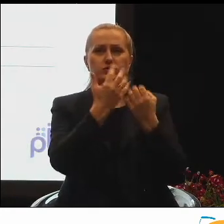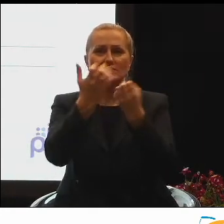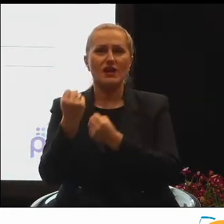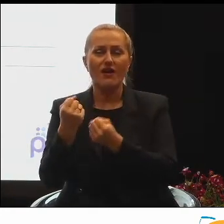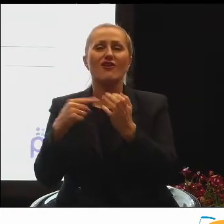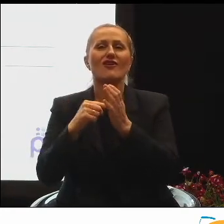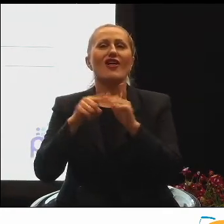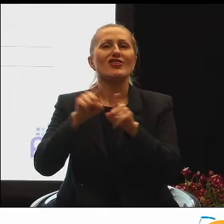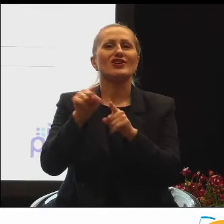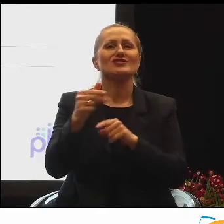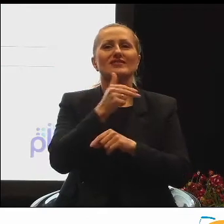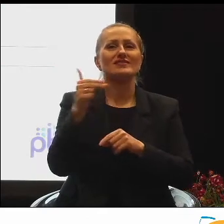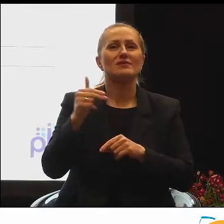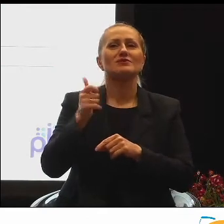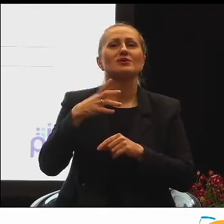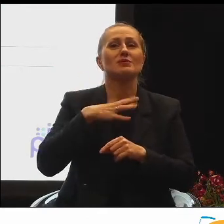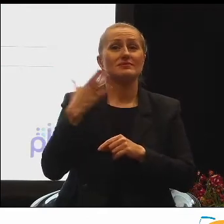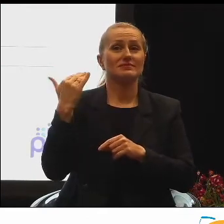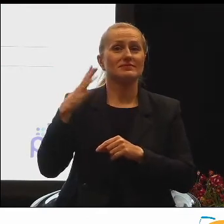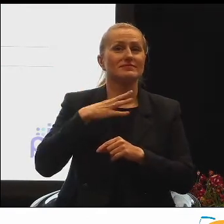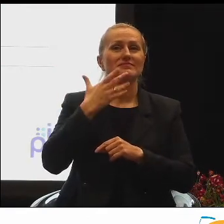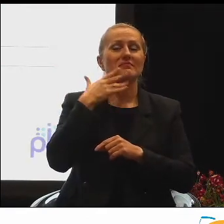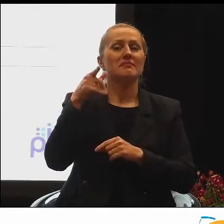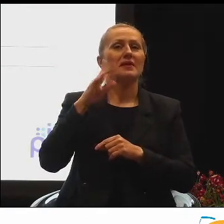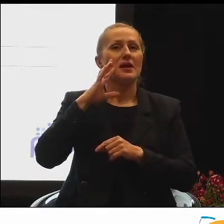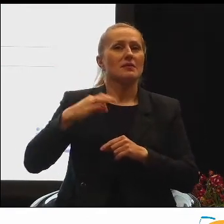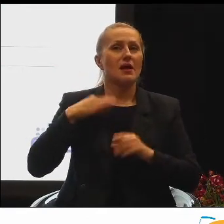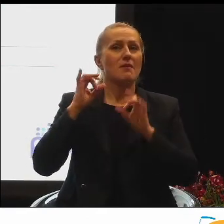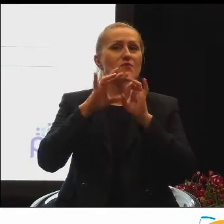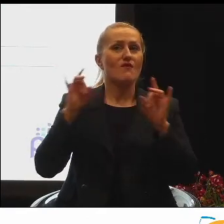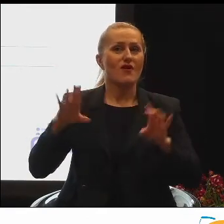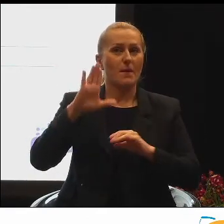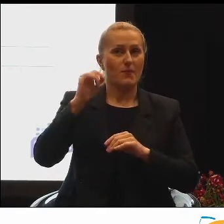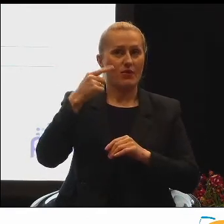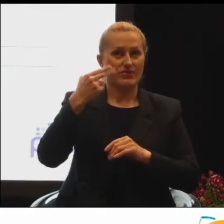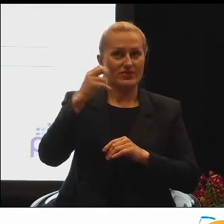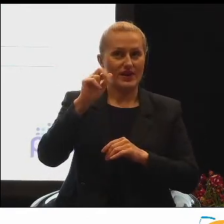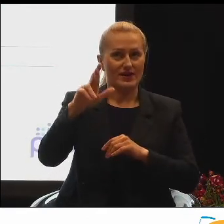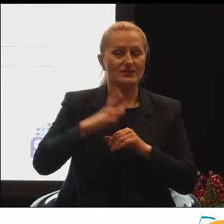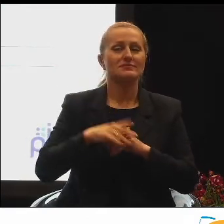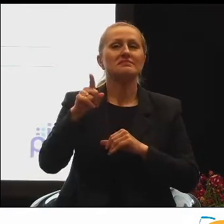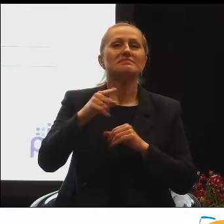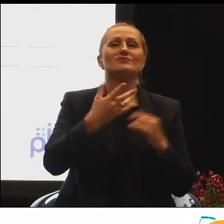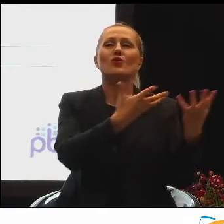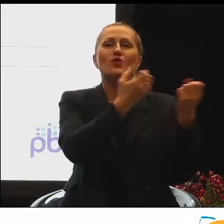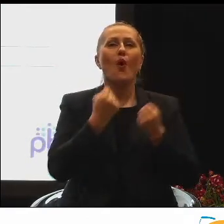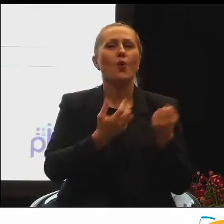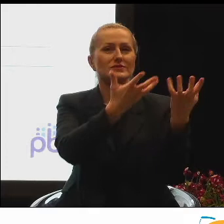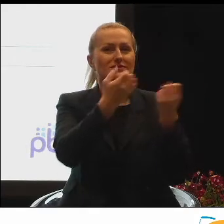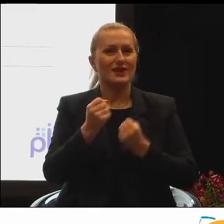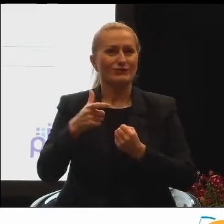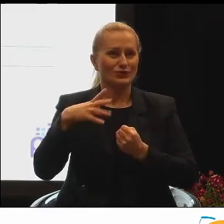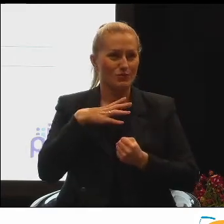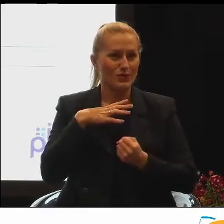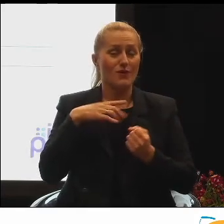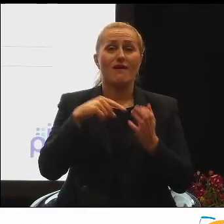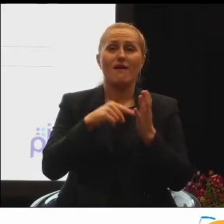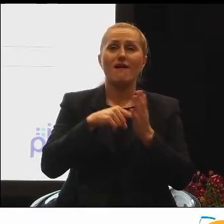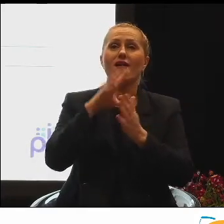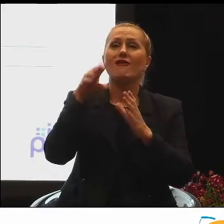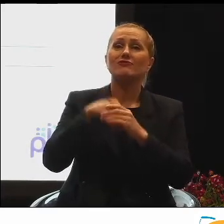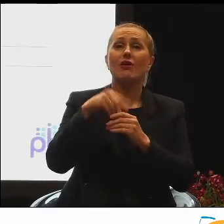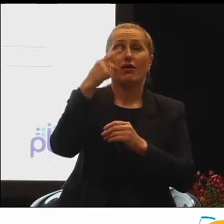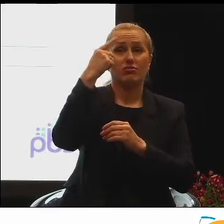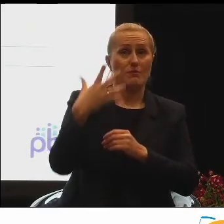tutaj mówimy o tym temacie, o którym mówił przed chwilą też Pan Profesor Adam Bodnar, o łańcuchach dostaw. Zaledwie